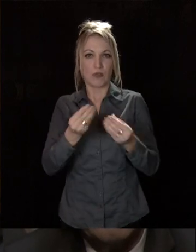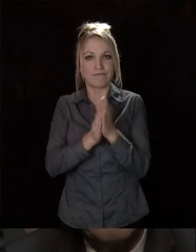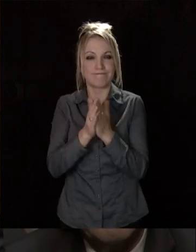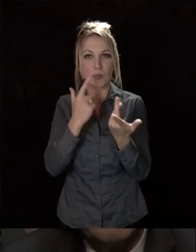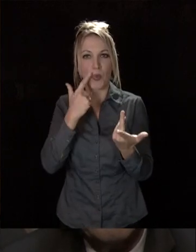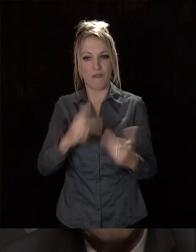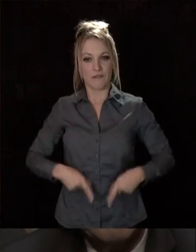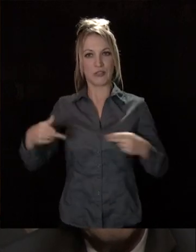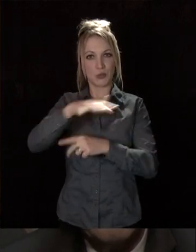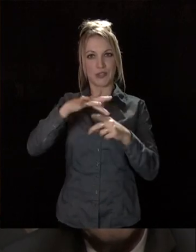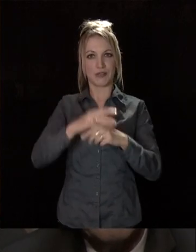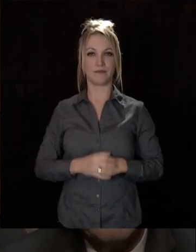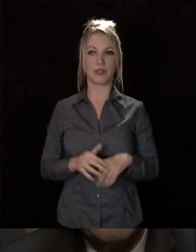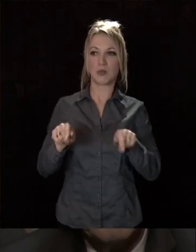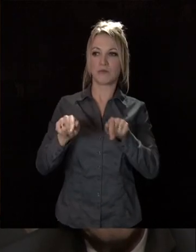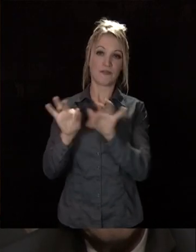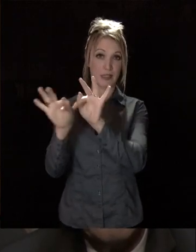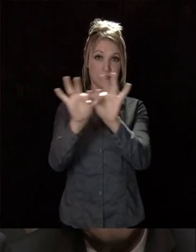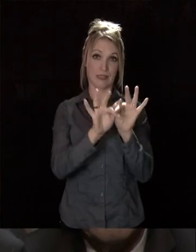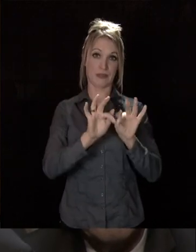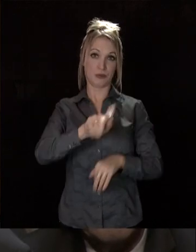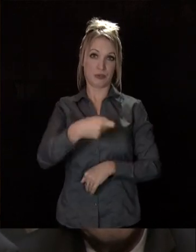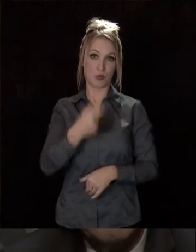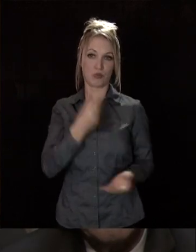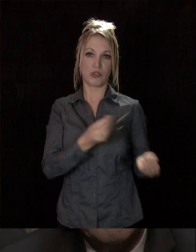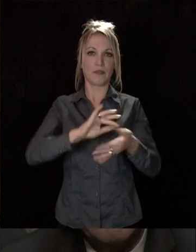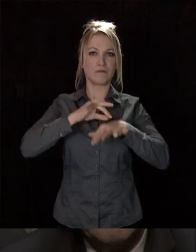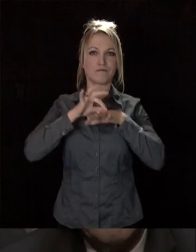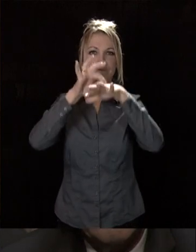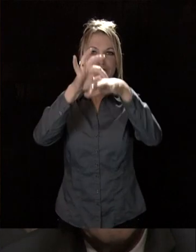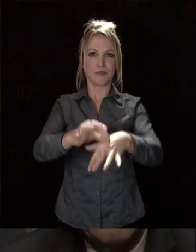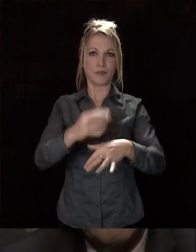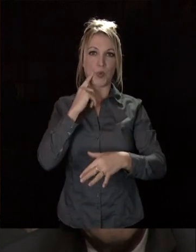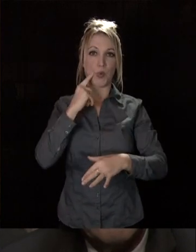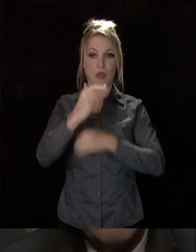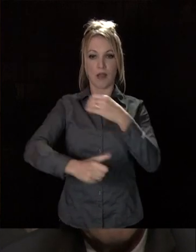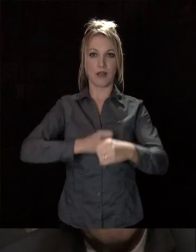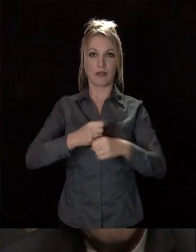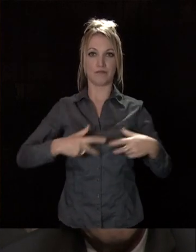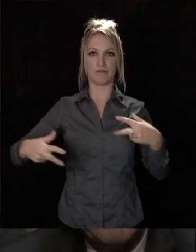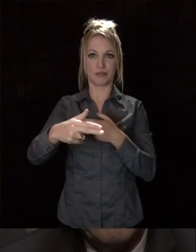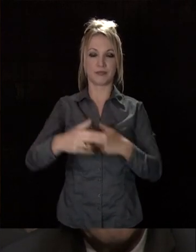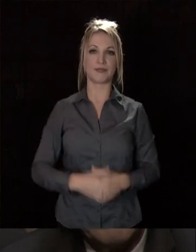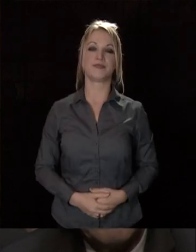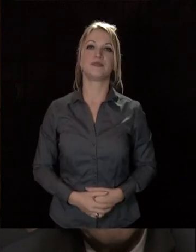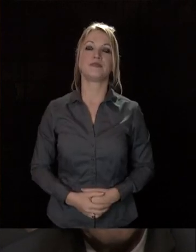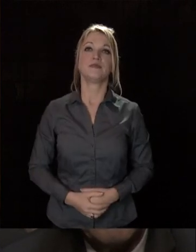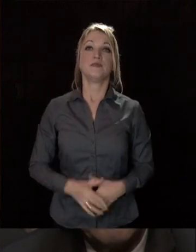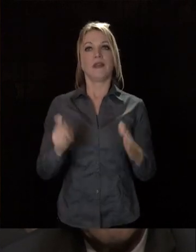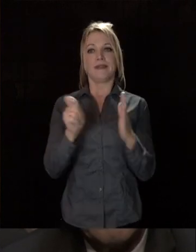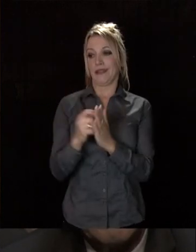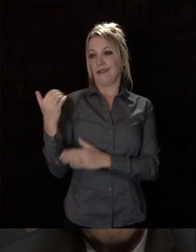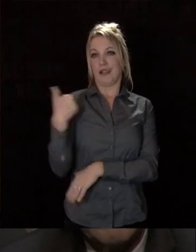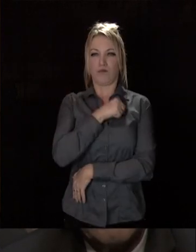sociale et surtout la fraternité vous accompagner tout au long de cette année. Après les événements